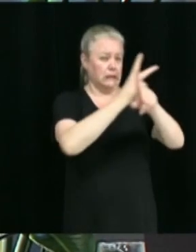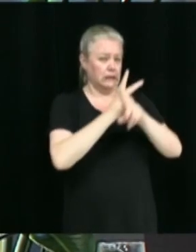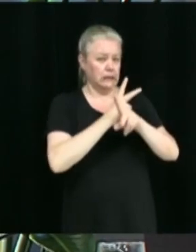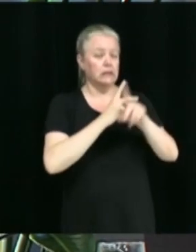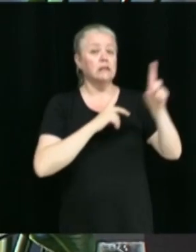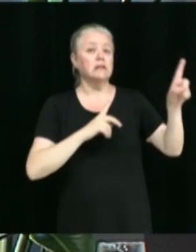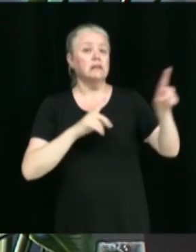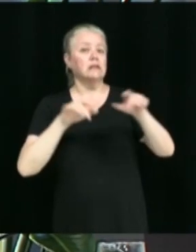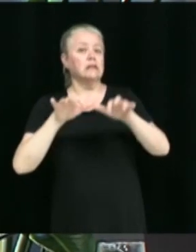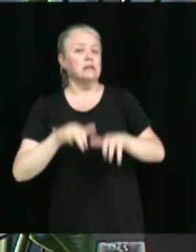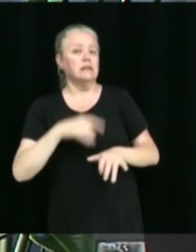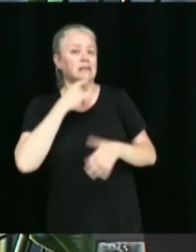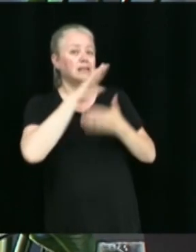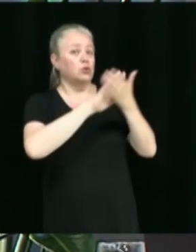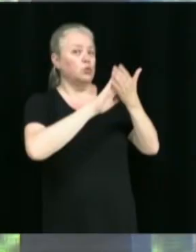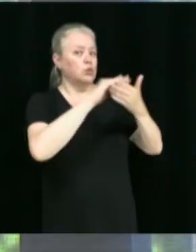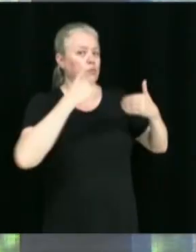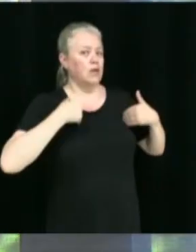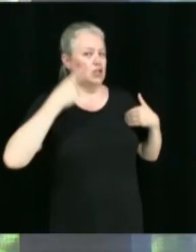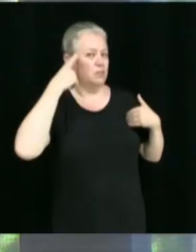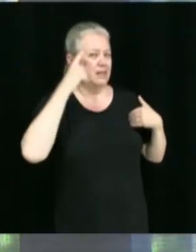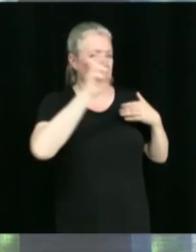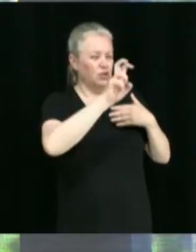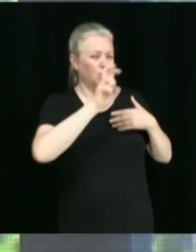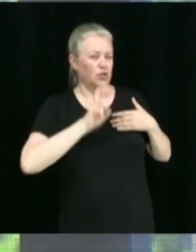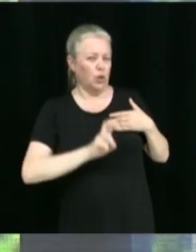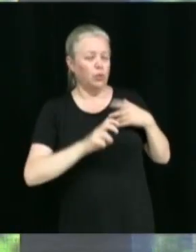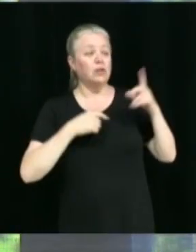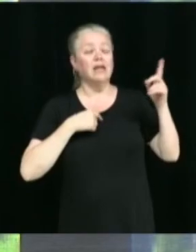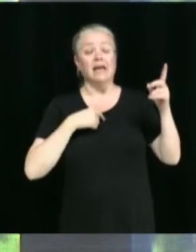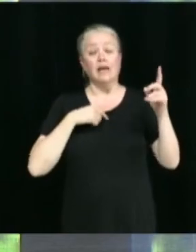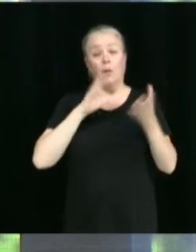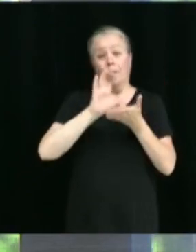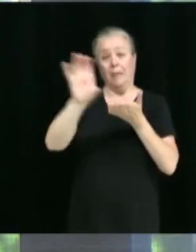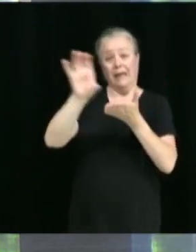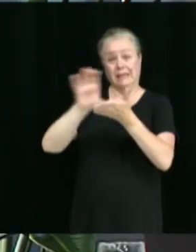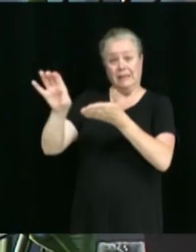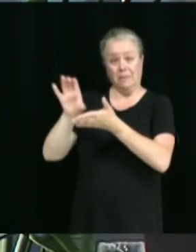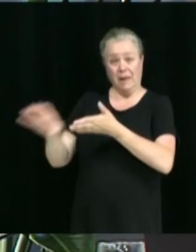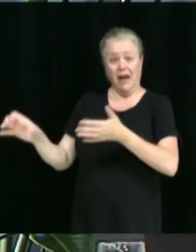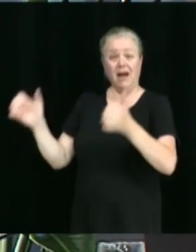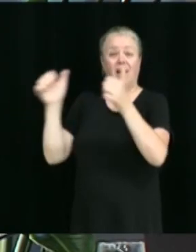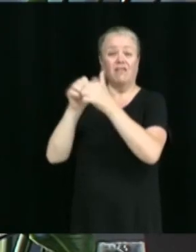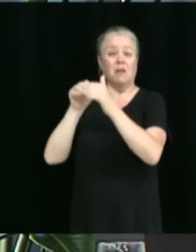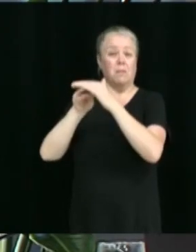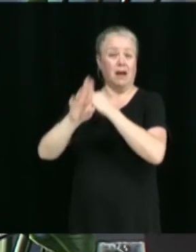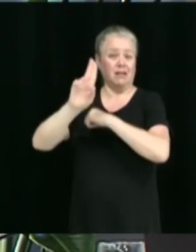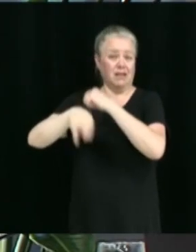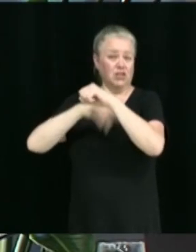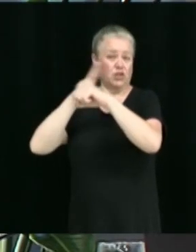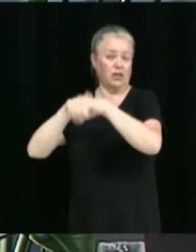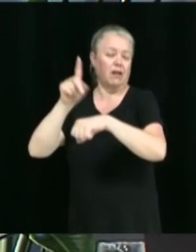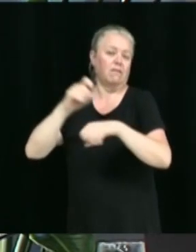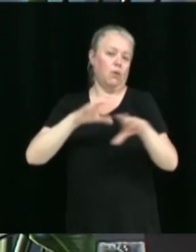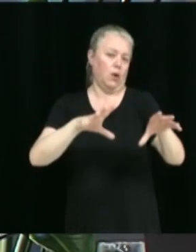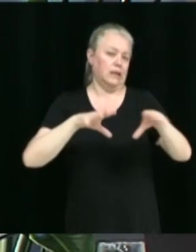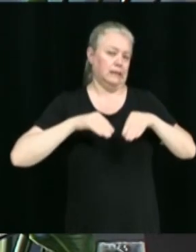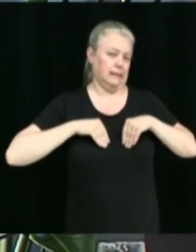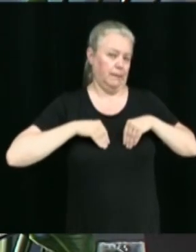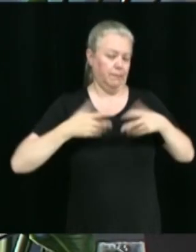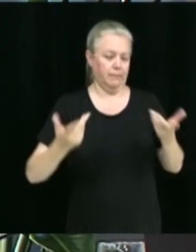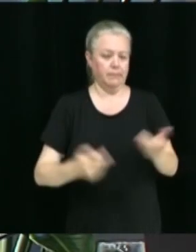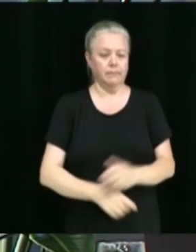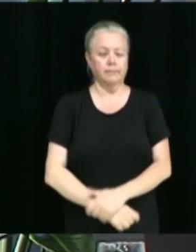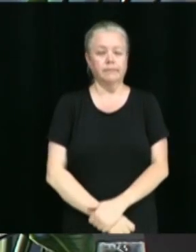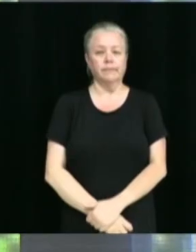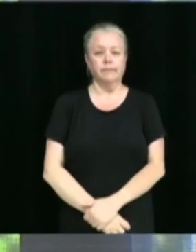6,2. Ah! Ratification de placement auprès de la Banque nationale. Il s'agit de ratifier les placements effectués par la Trésorière.